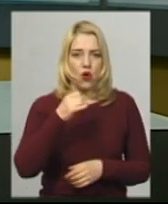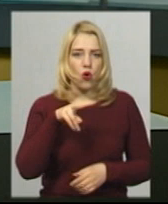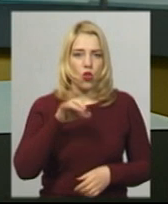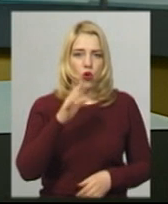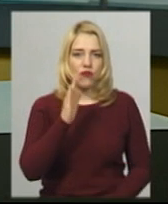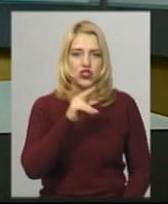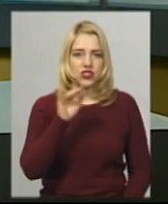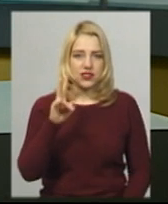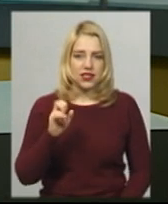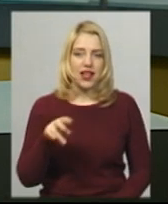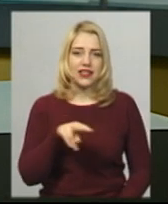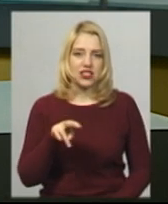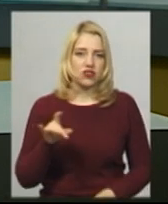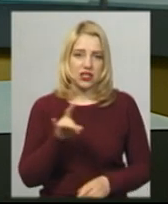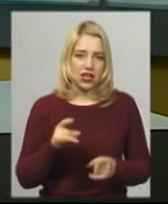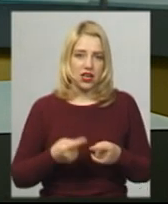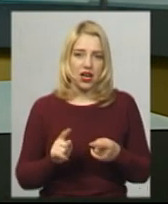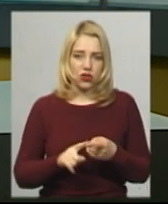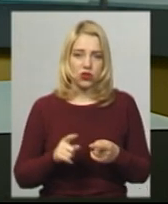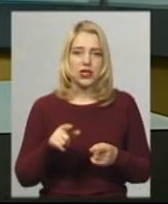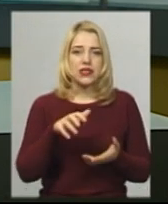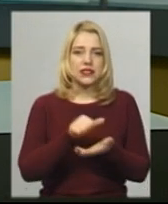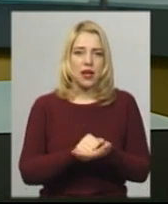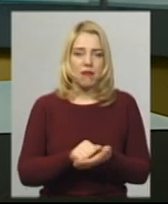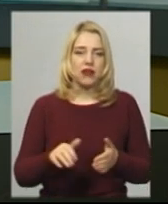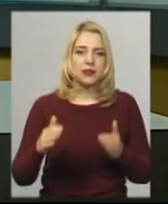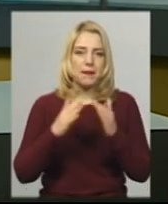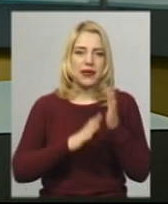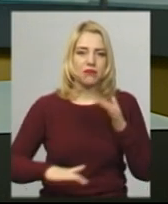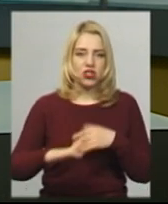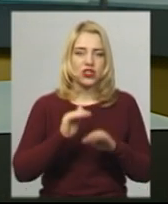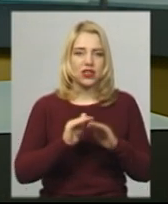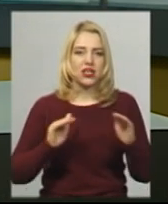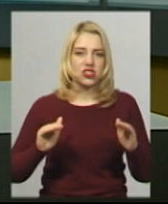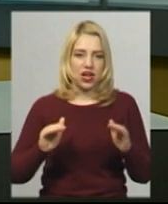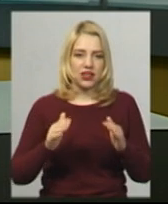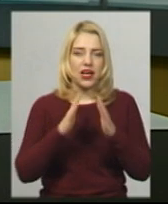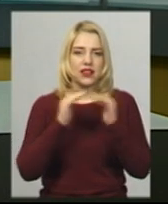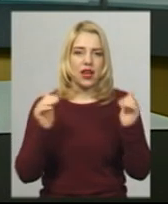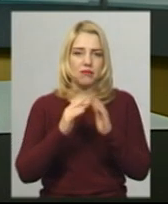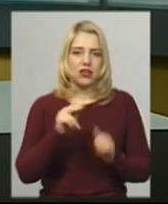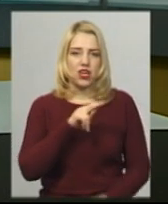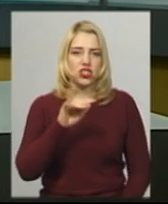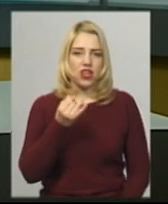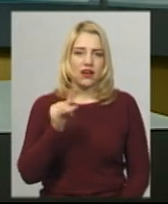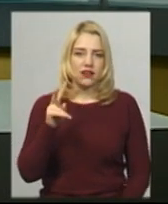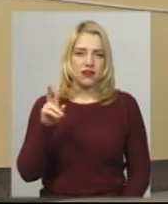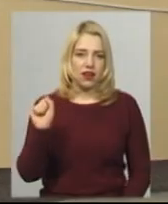району. Останній займає частину приміщення дитячого табору «Чайка». Тут побувала знімальна група Суспільного.